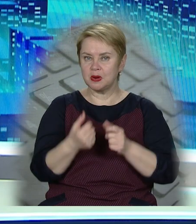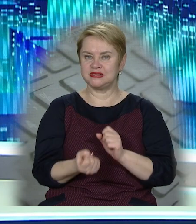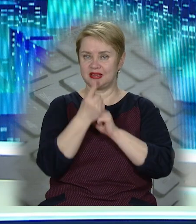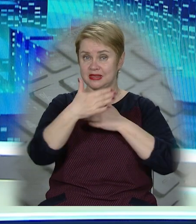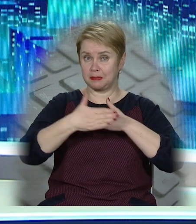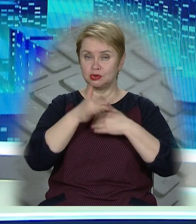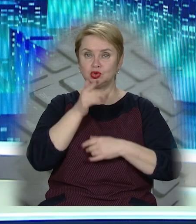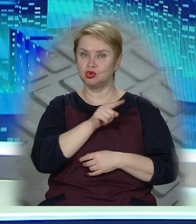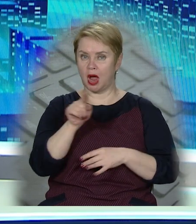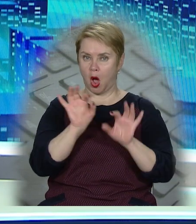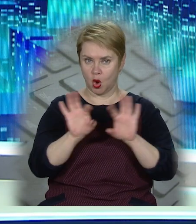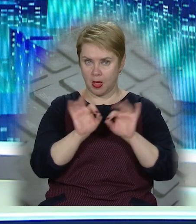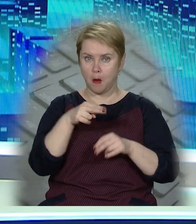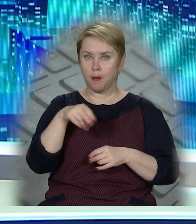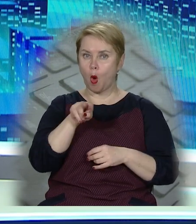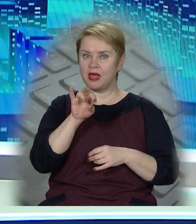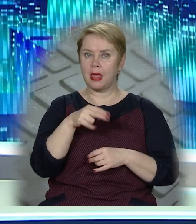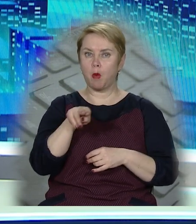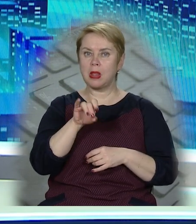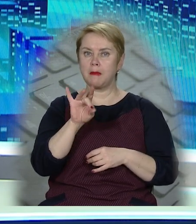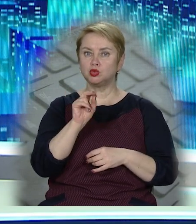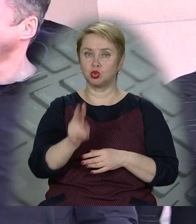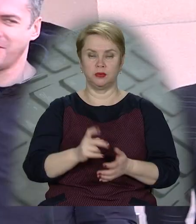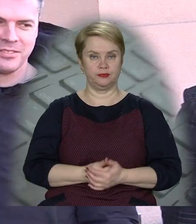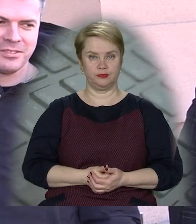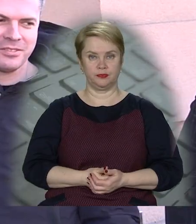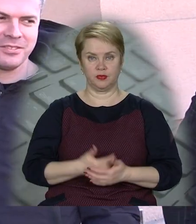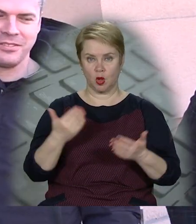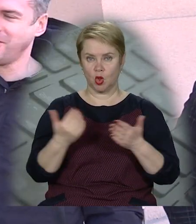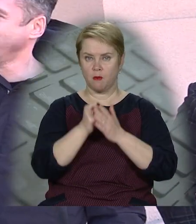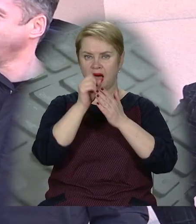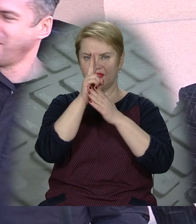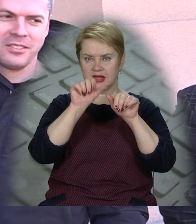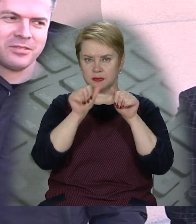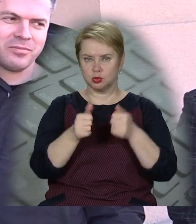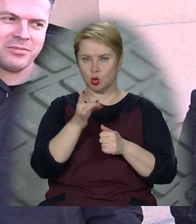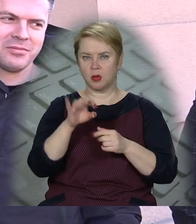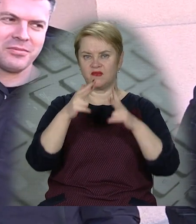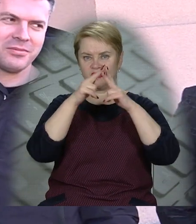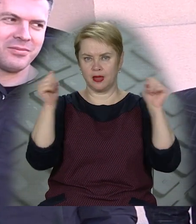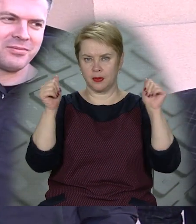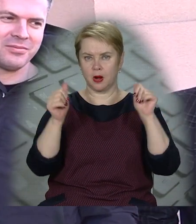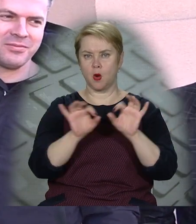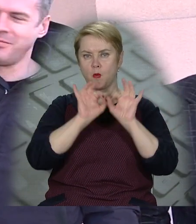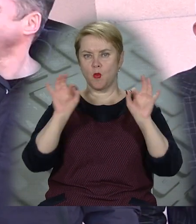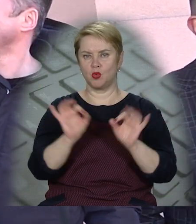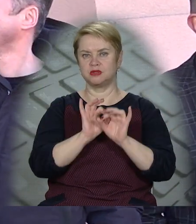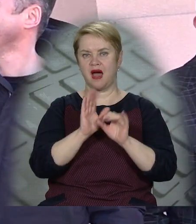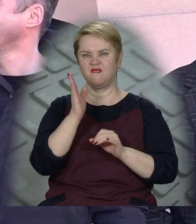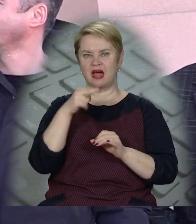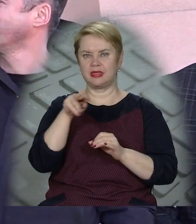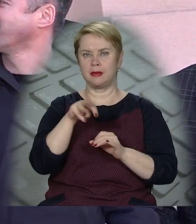з'явиться найближчим часом, розповість Поліна Паламарчук. Нова 12-та міні-скульптурка у Дніпрі – муза